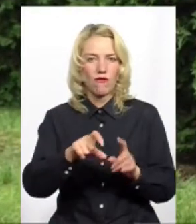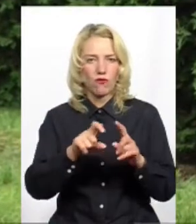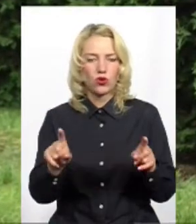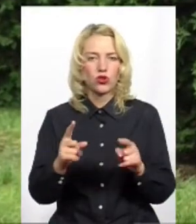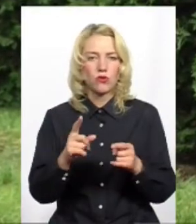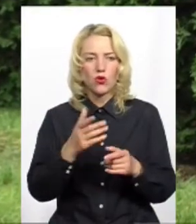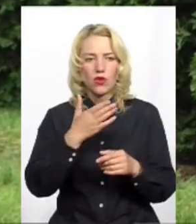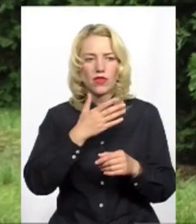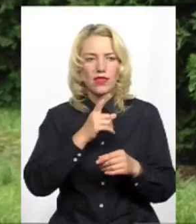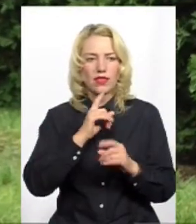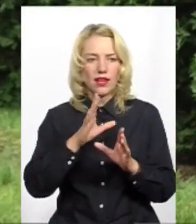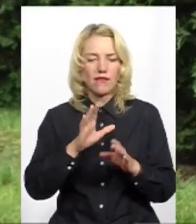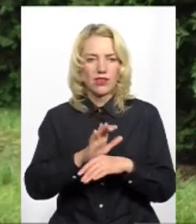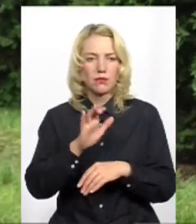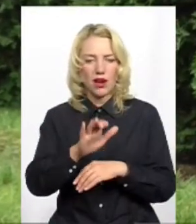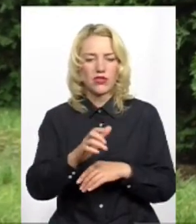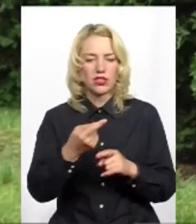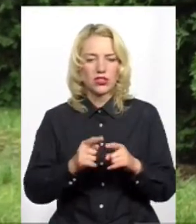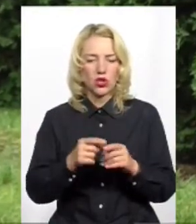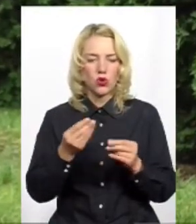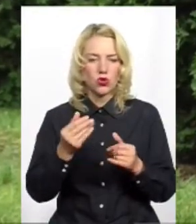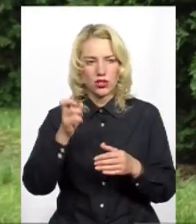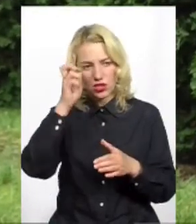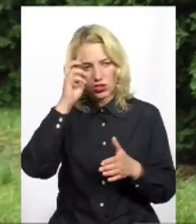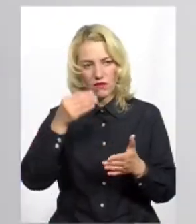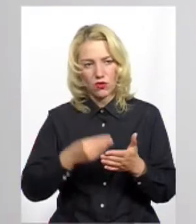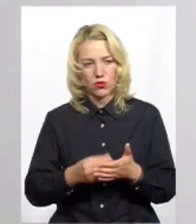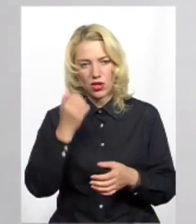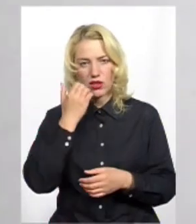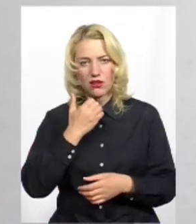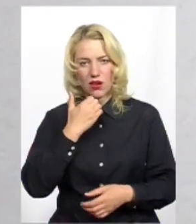відправити ці кошти відразу до державного бюджету? Дякую.